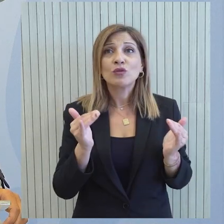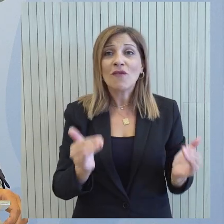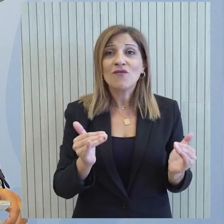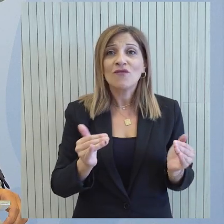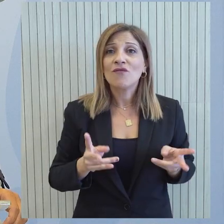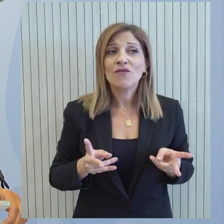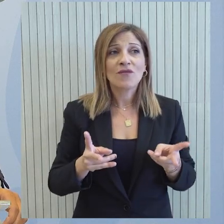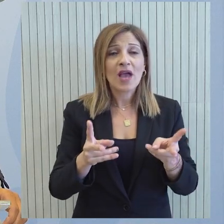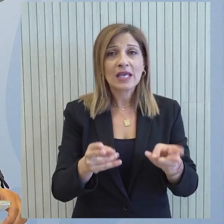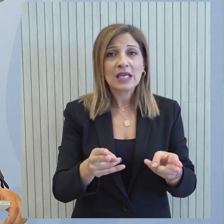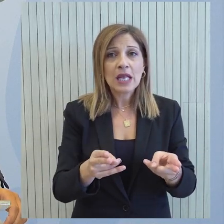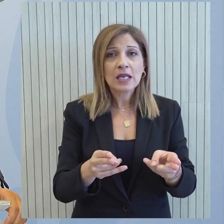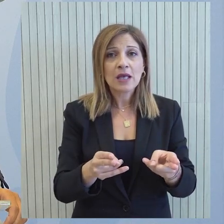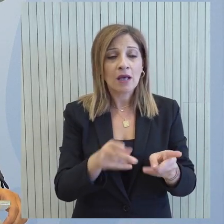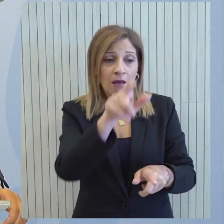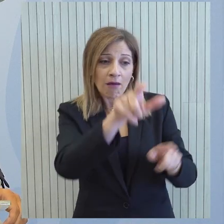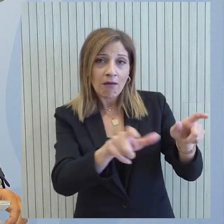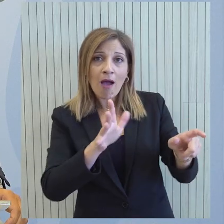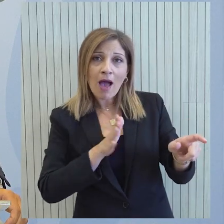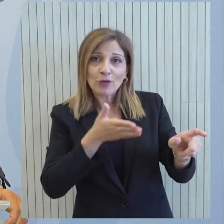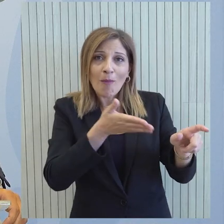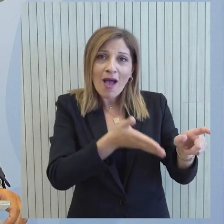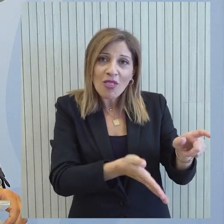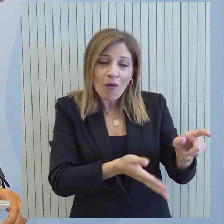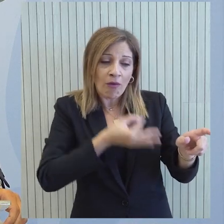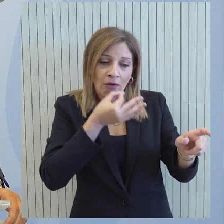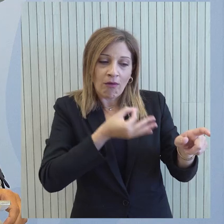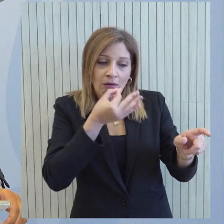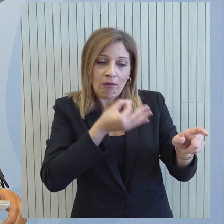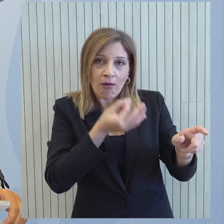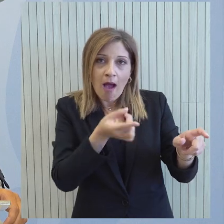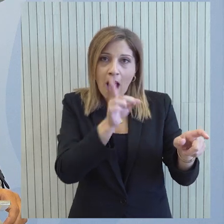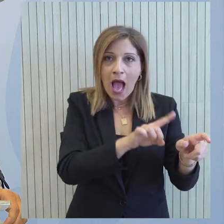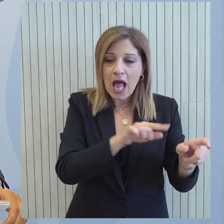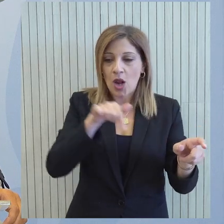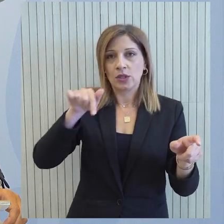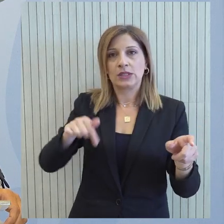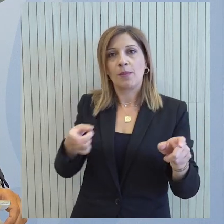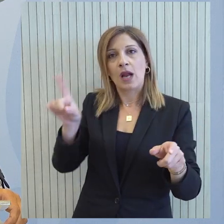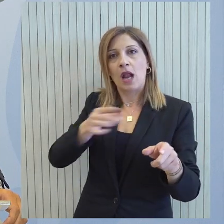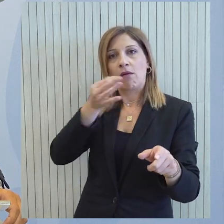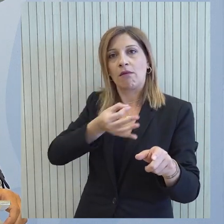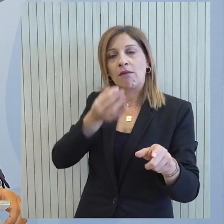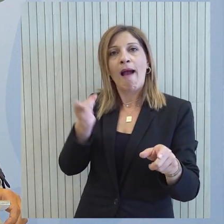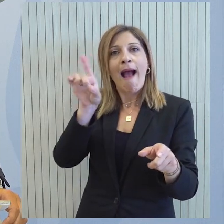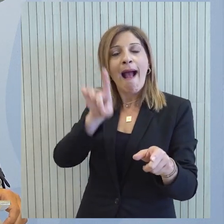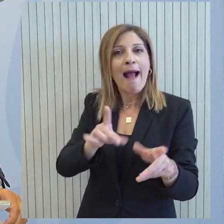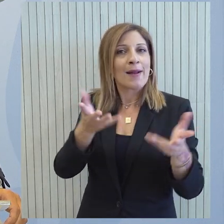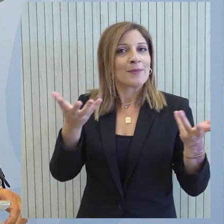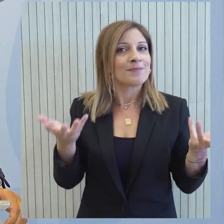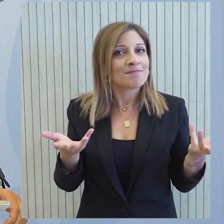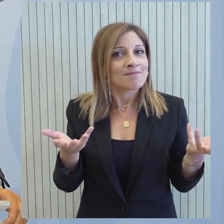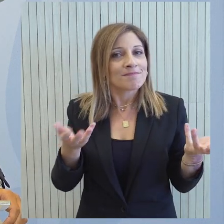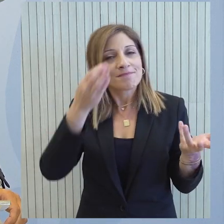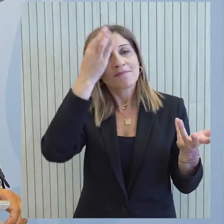εδώ την αίθουσα. Δεν είχαμε δει τις ίδιες τοποθετήσεις, την ίδια ένταση σε αυτές τις τοποθετήσεις κατά